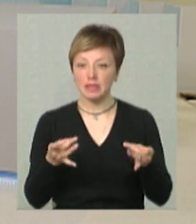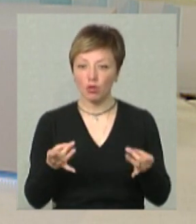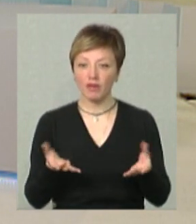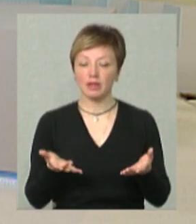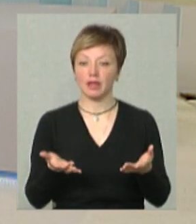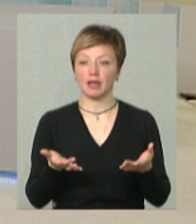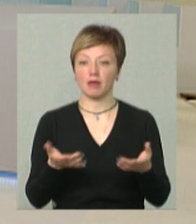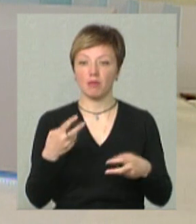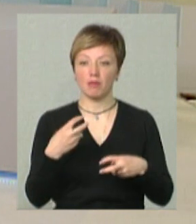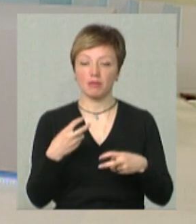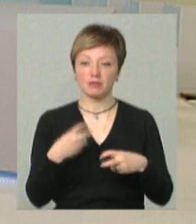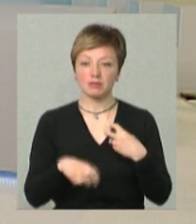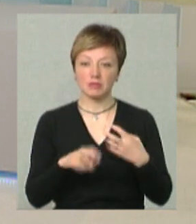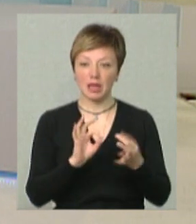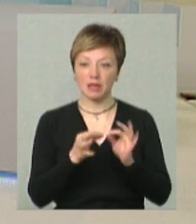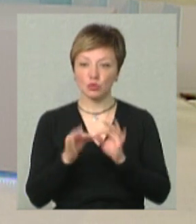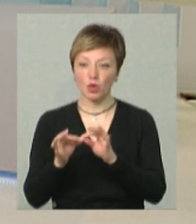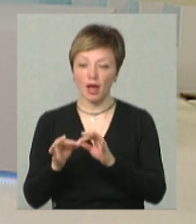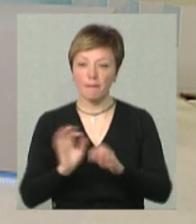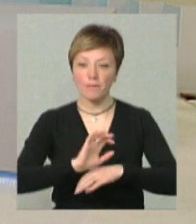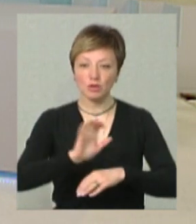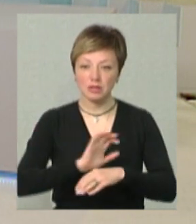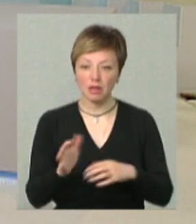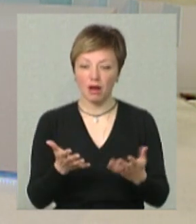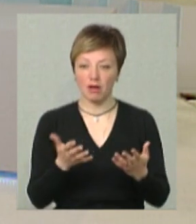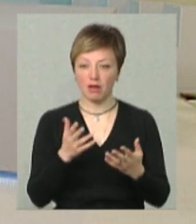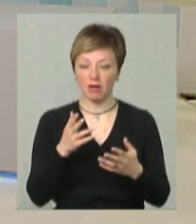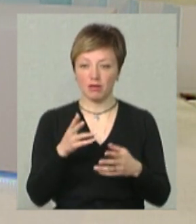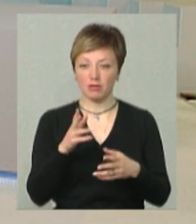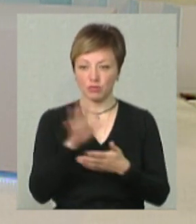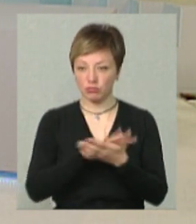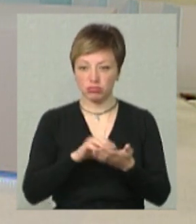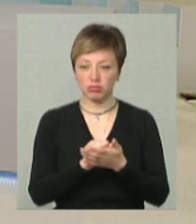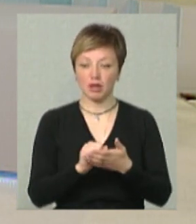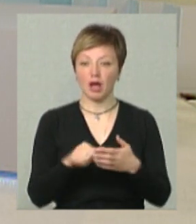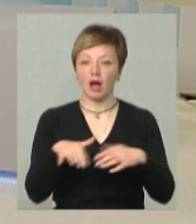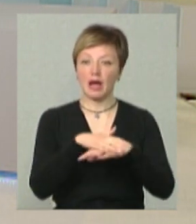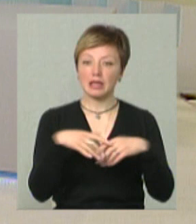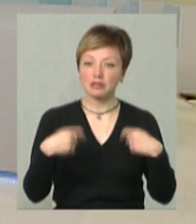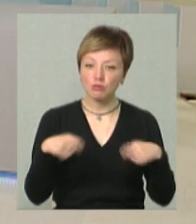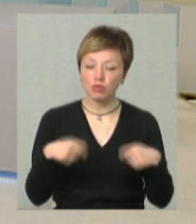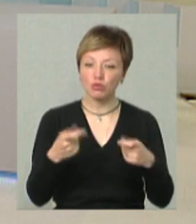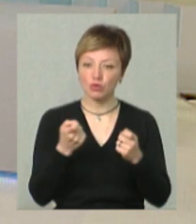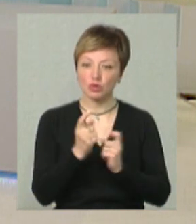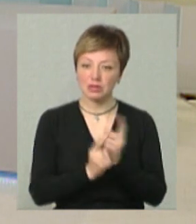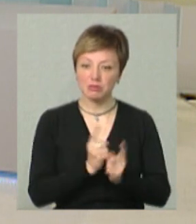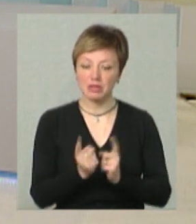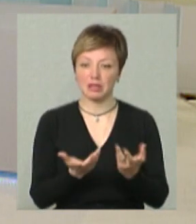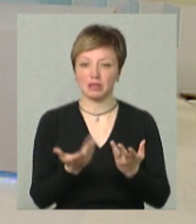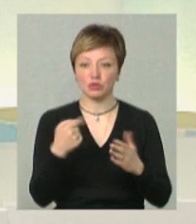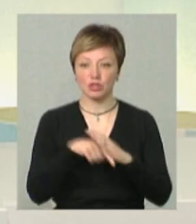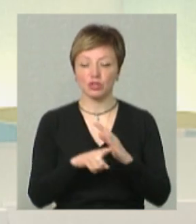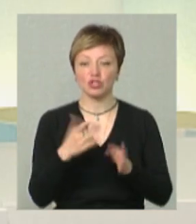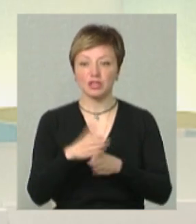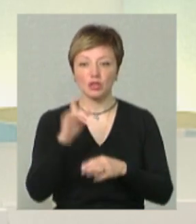поламалися звичні ланцюги поставок, також традиційні ринки збуту дещо змінилися, оскільки